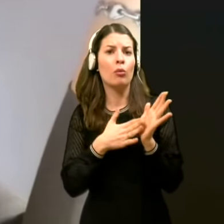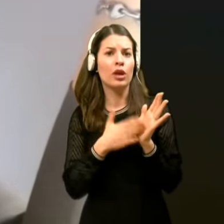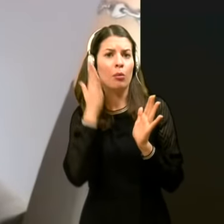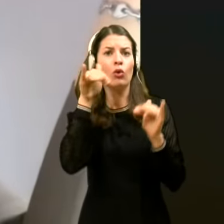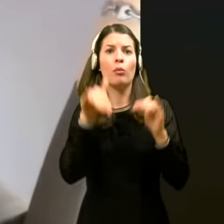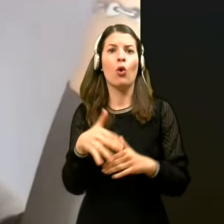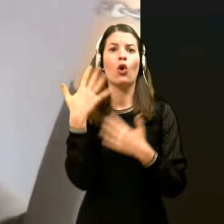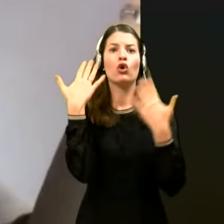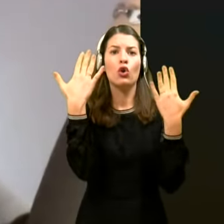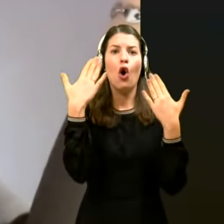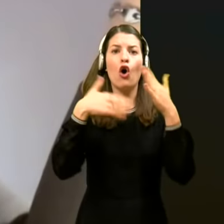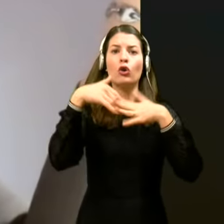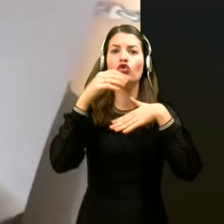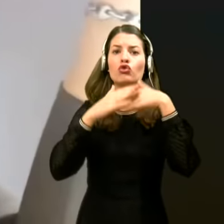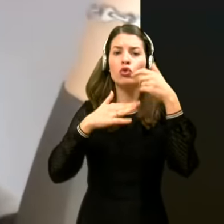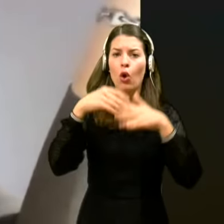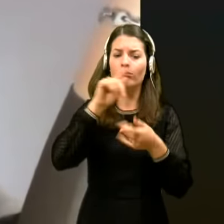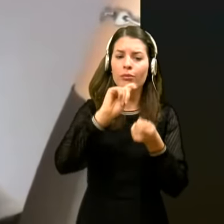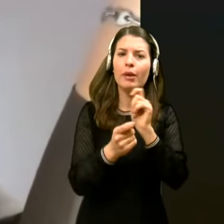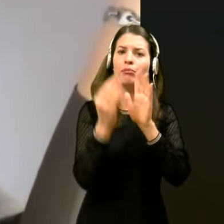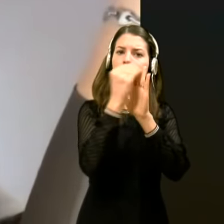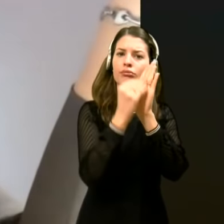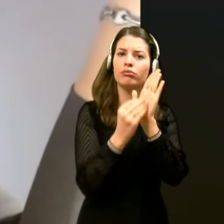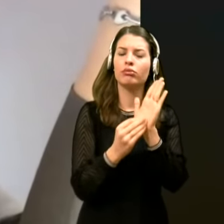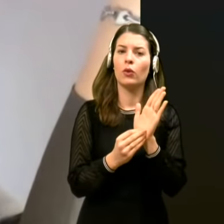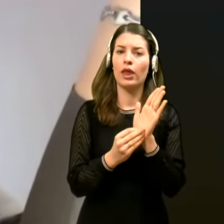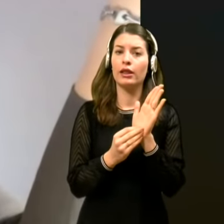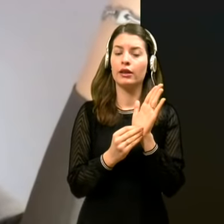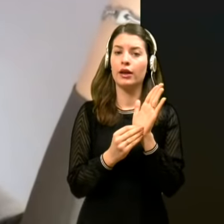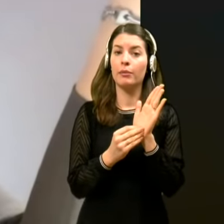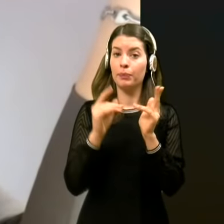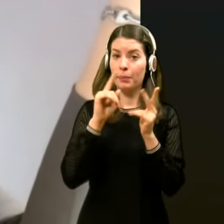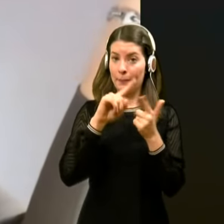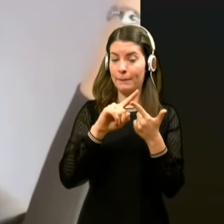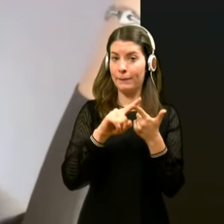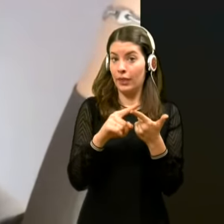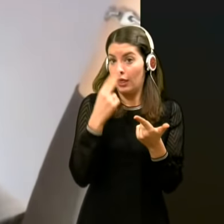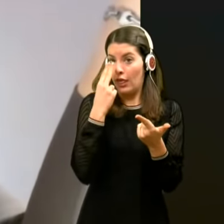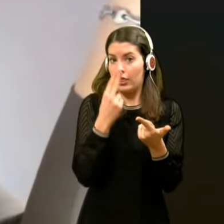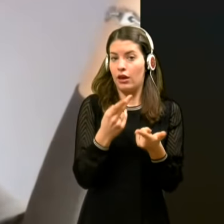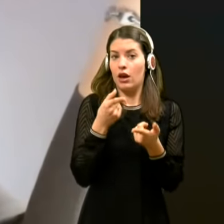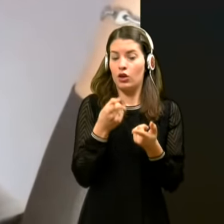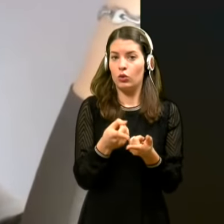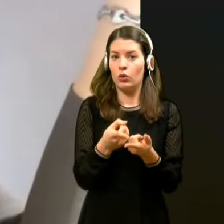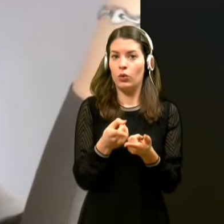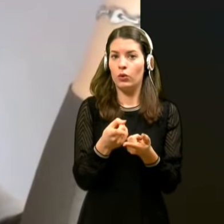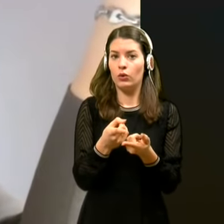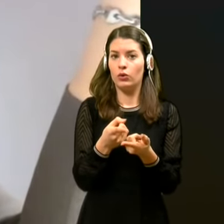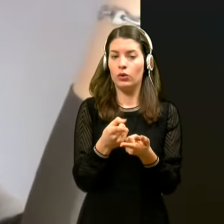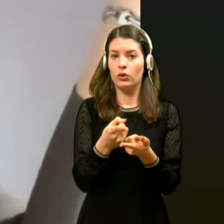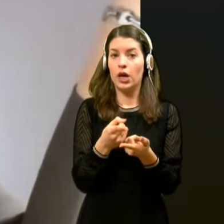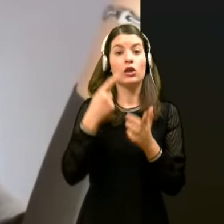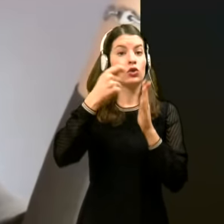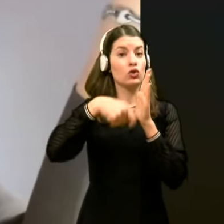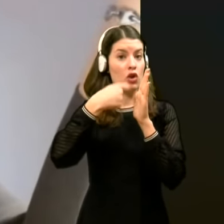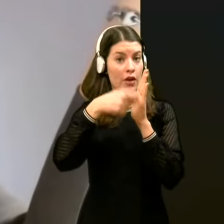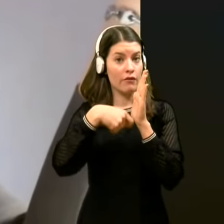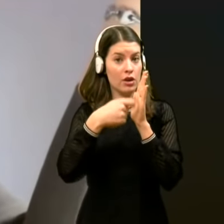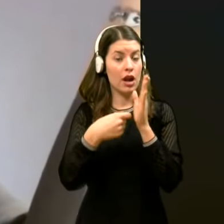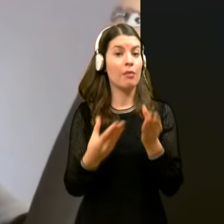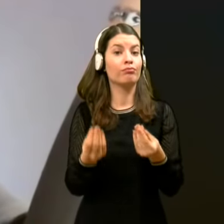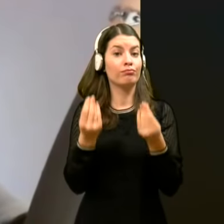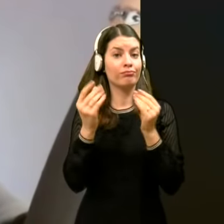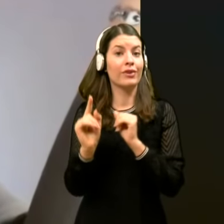pač ročno to vnašali. In me zanima, glede na to, da so v bistvu številke dost